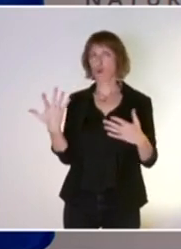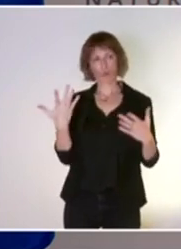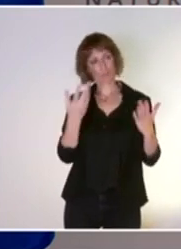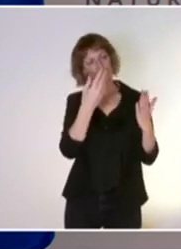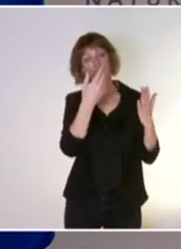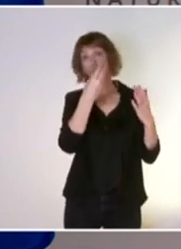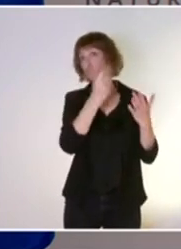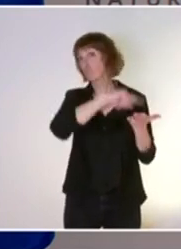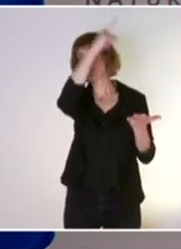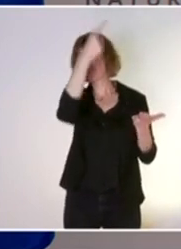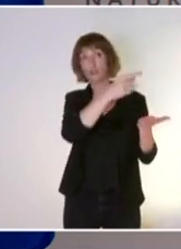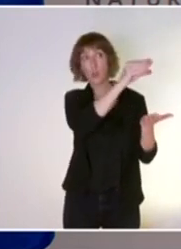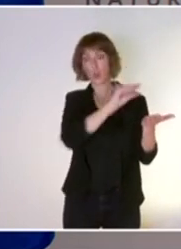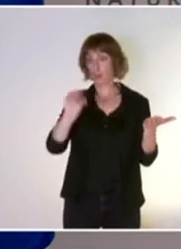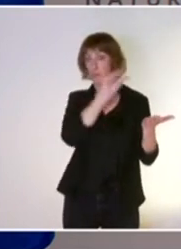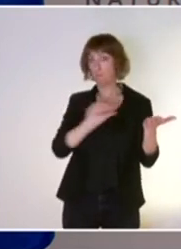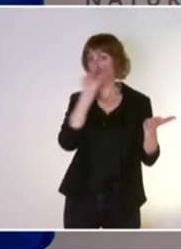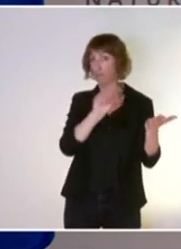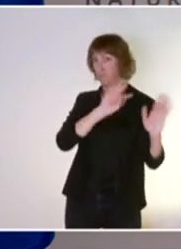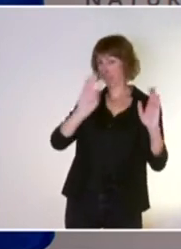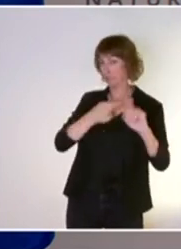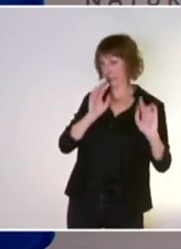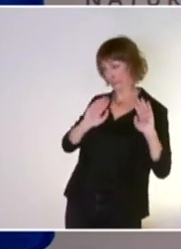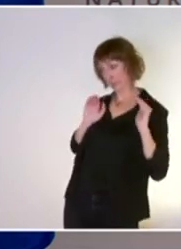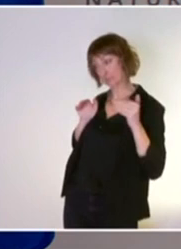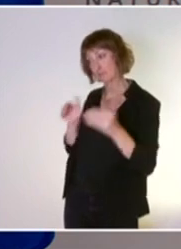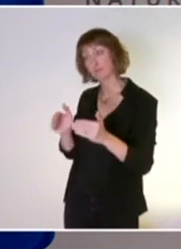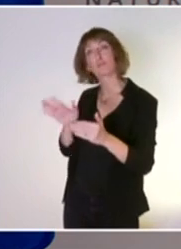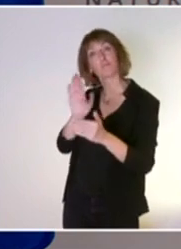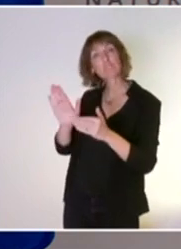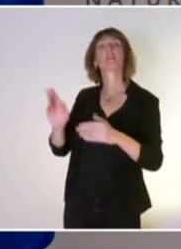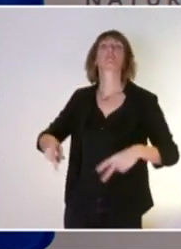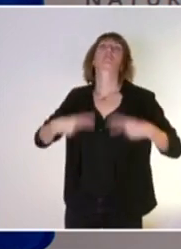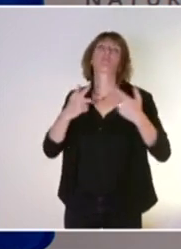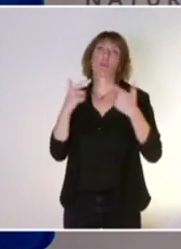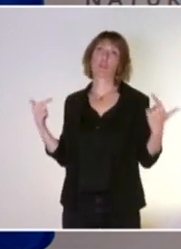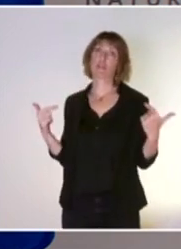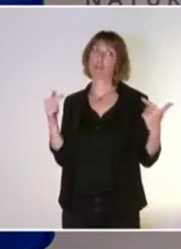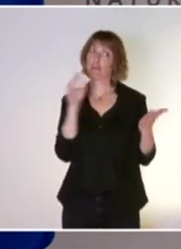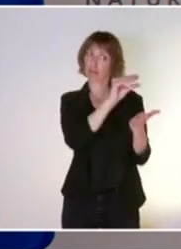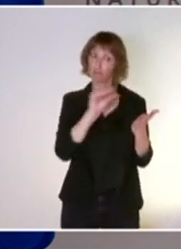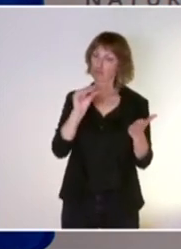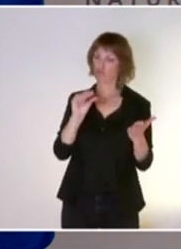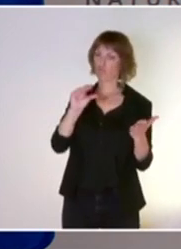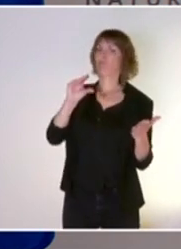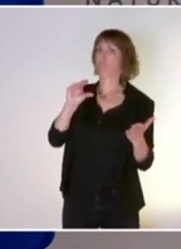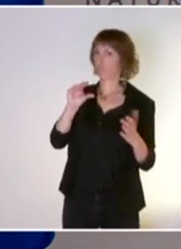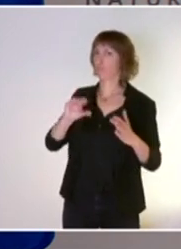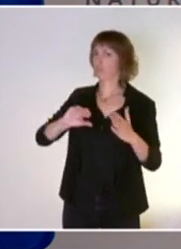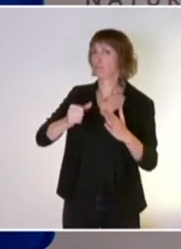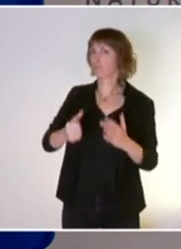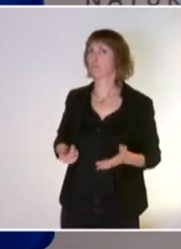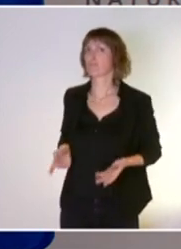ses crédits directement à la biodiversité dans les prochains budgets. Il faut qu'on renforce cette composante et qu'on arrive également